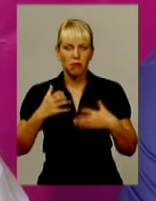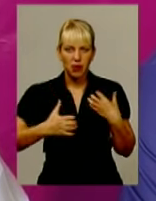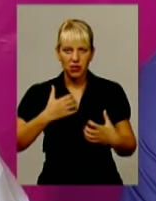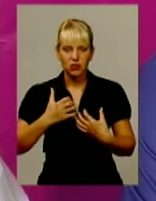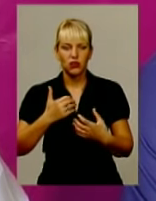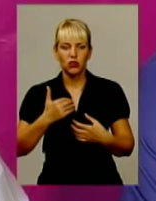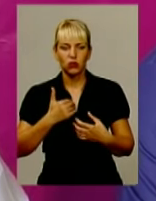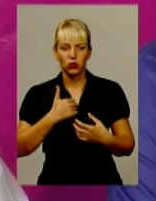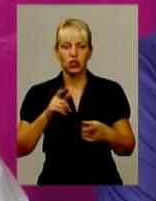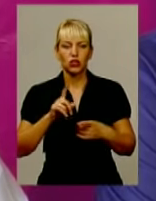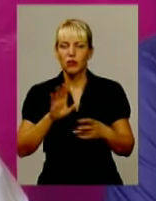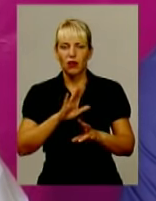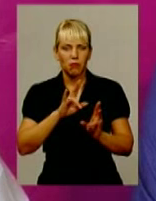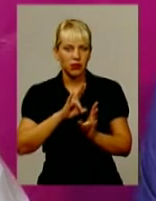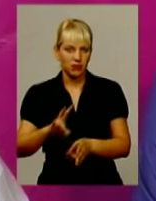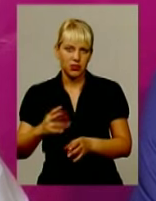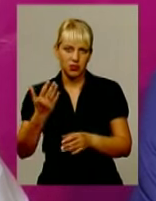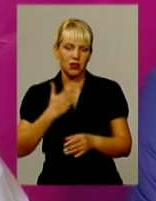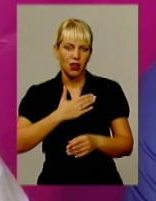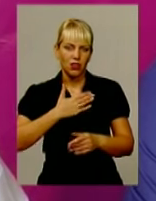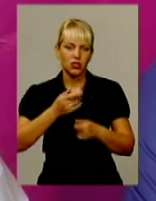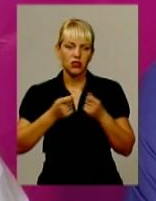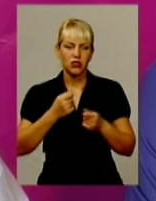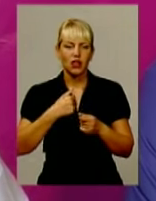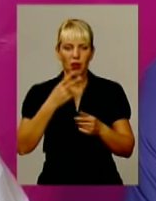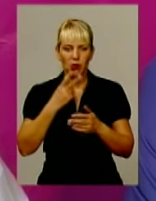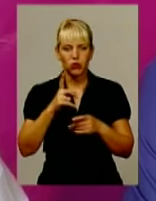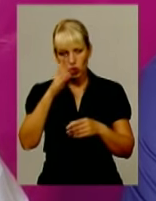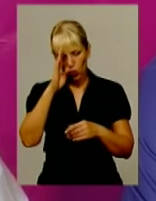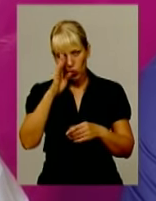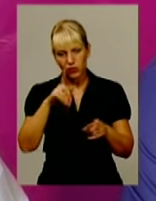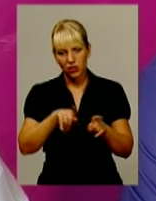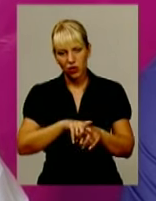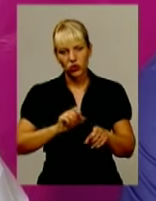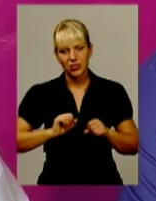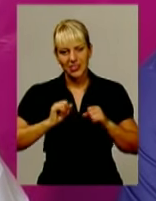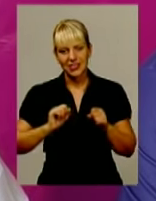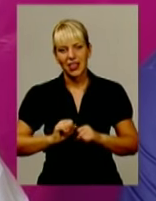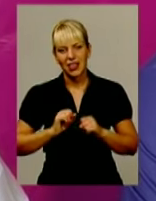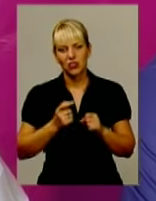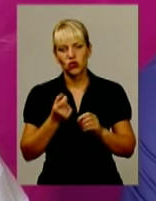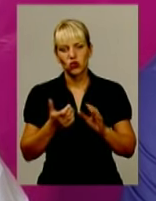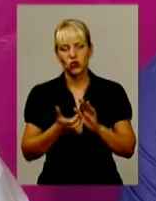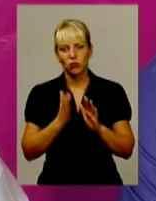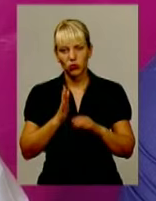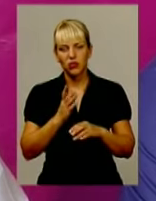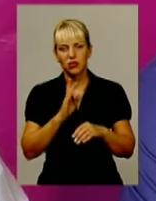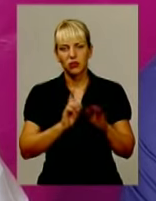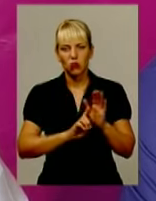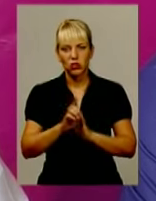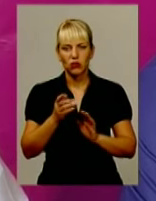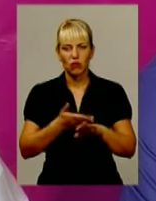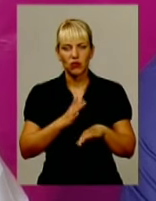щоб не підвести. Це саме головне, і я бачу, хлопці також стараються, ну, чуть-чуть спочатку нам буде важковато, але